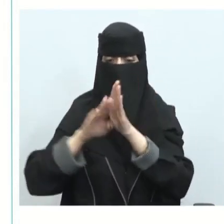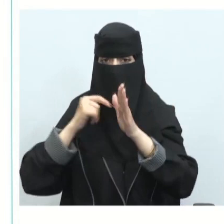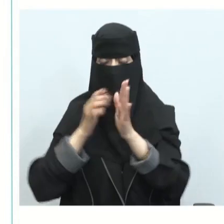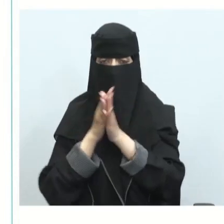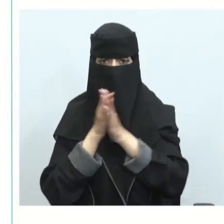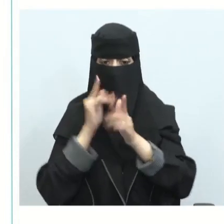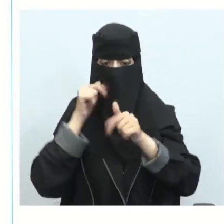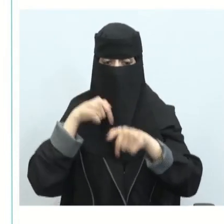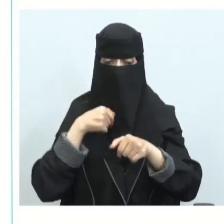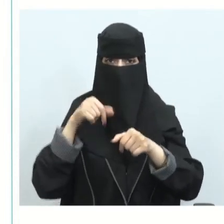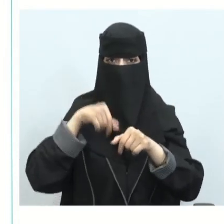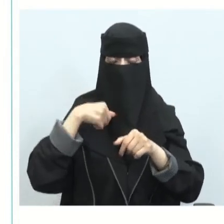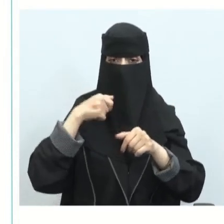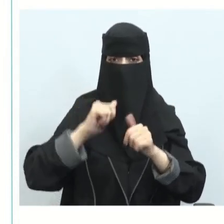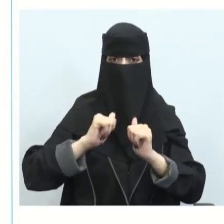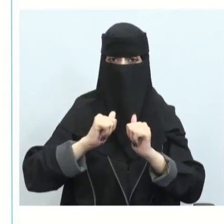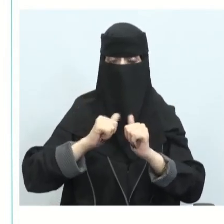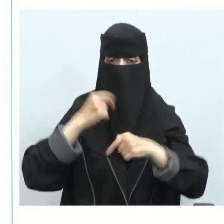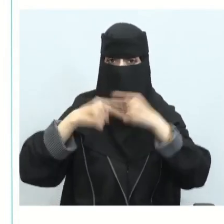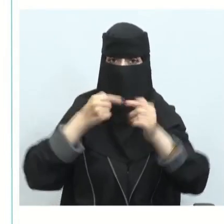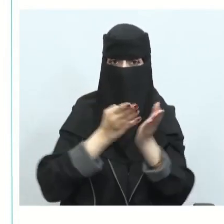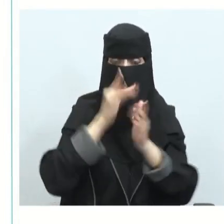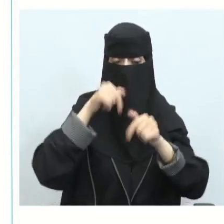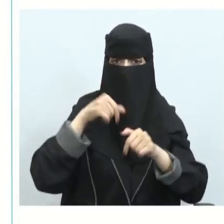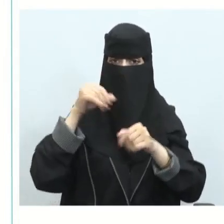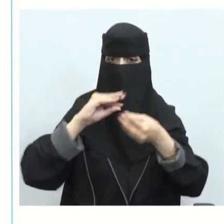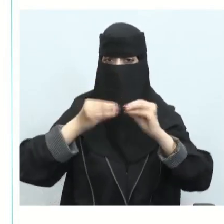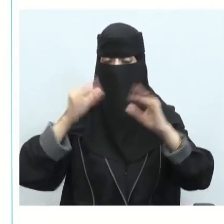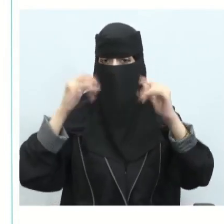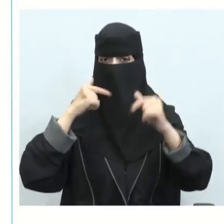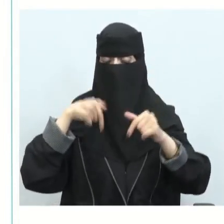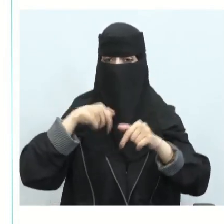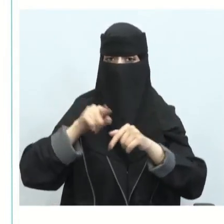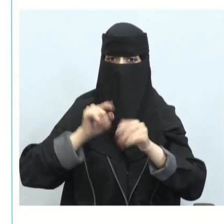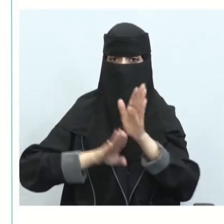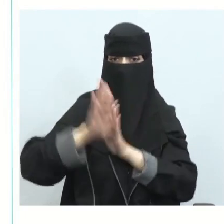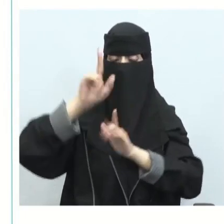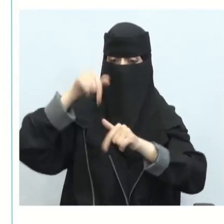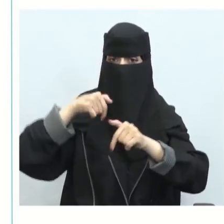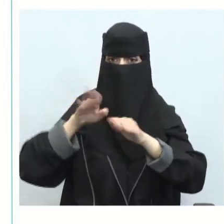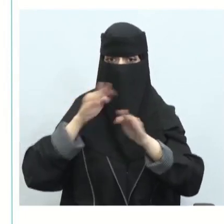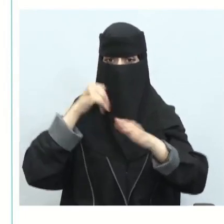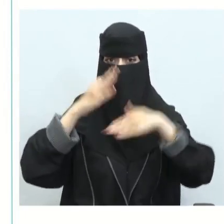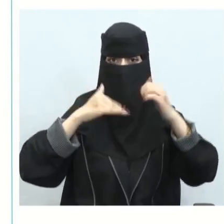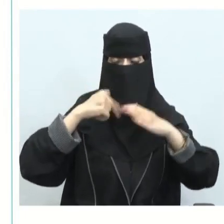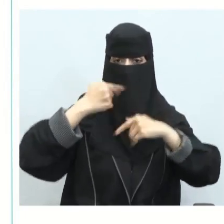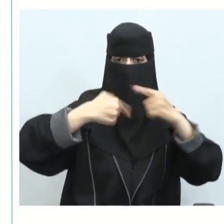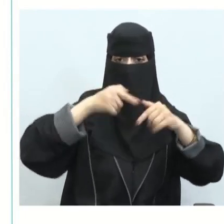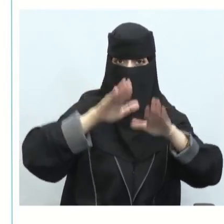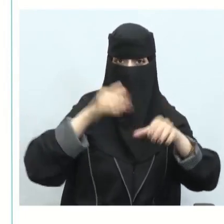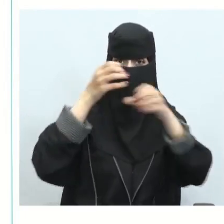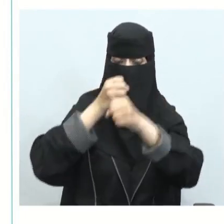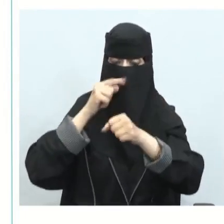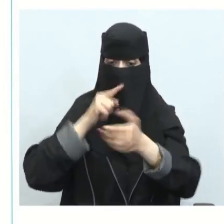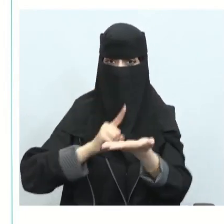المبادرات الخضراء وهي مبادرات تحفظ البيئة وتحسنها عبر اتباع الممارسات المستدامة والآمنة